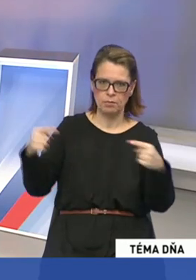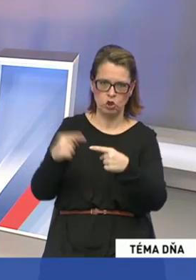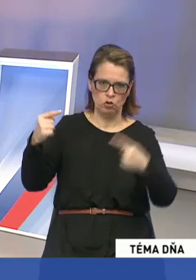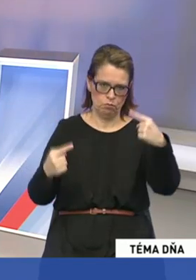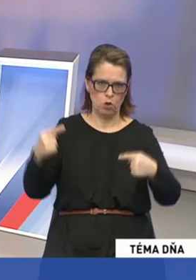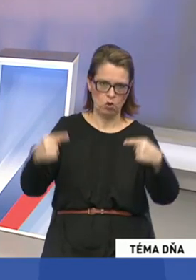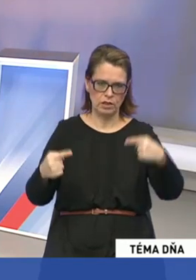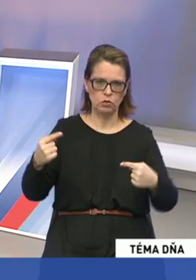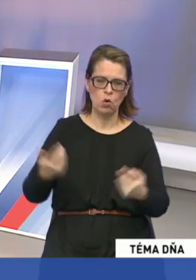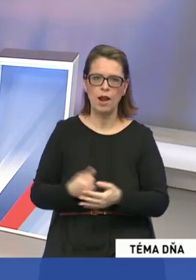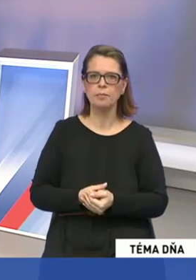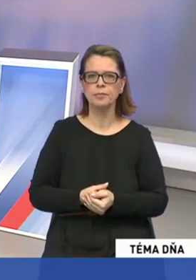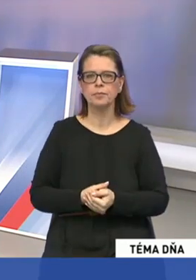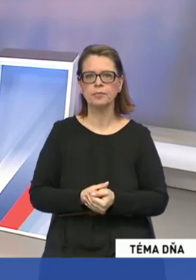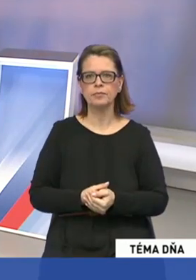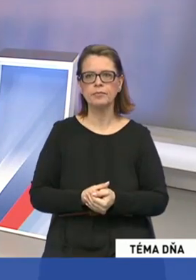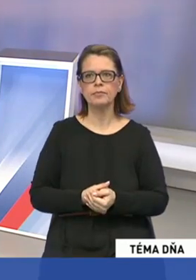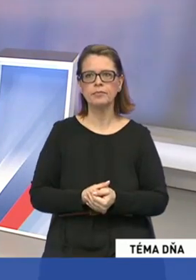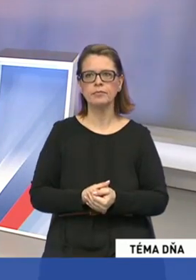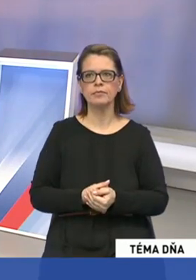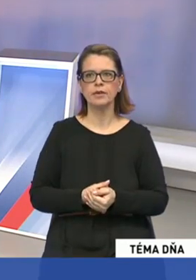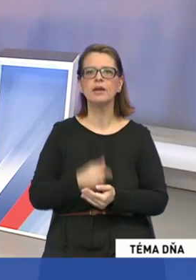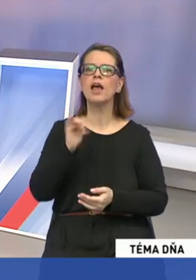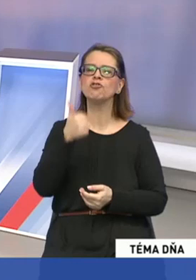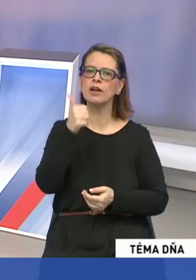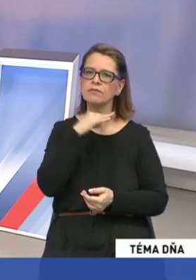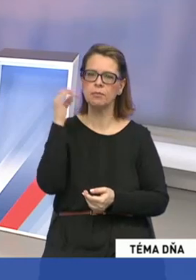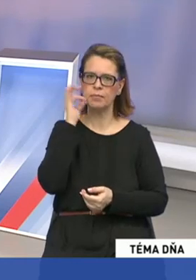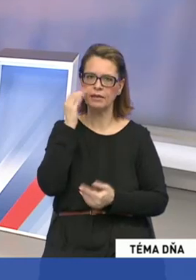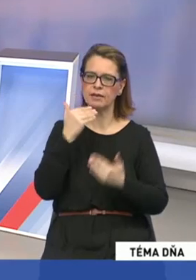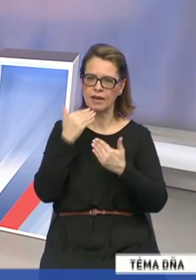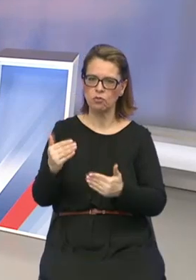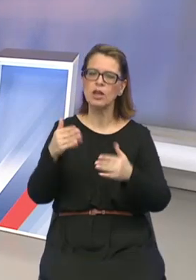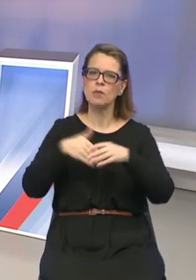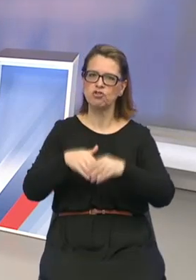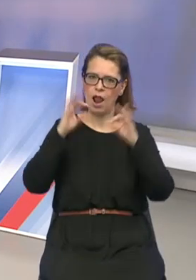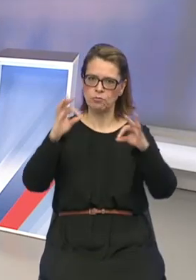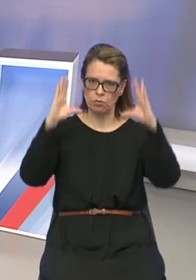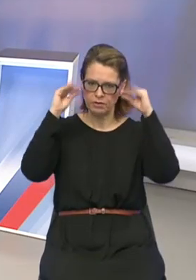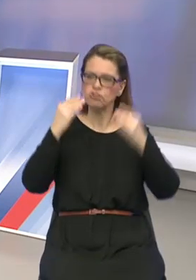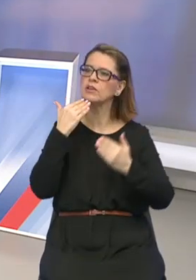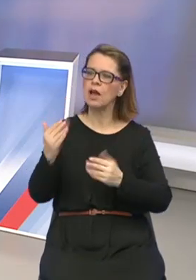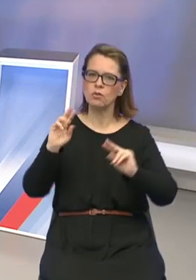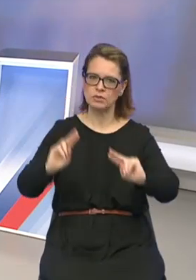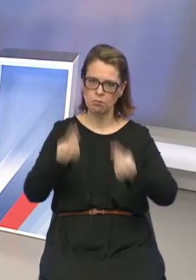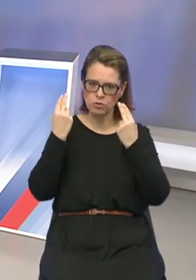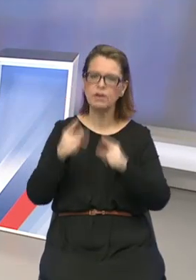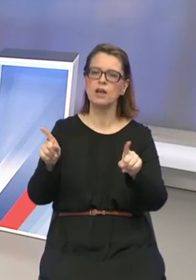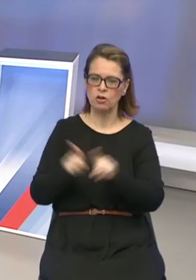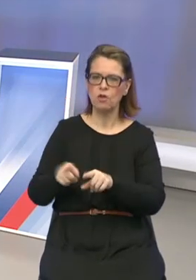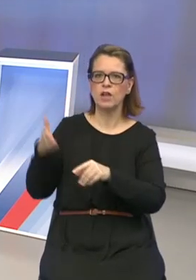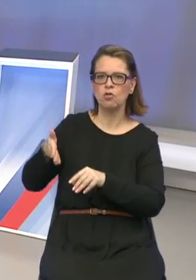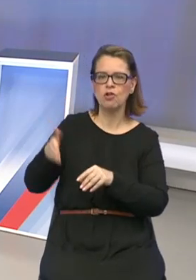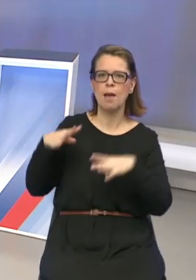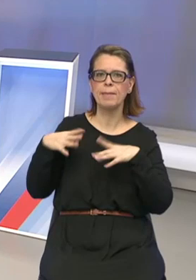protivničkou v dueli televízie TA3. Ešte raz veľmi pekne ďakujem a želám príjemný večer. Ja ďakujem za pozvanie pani Sytovej, takisto skore